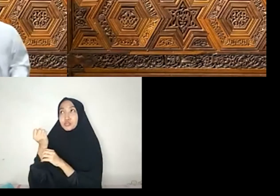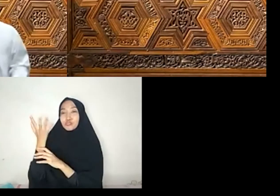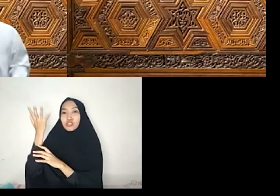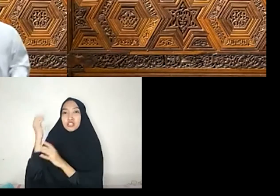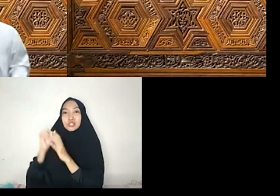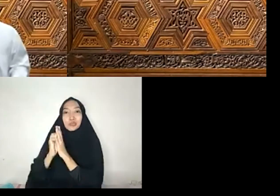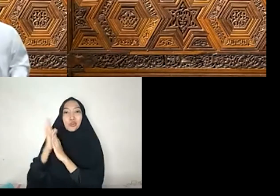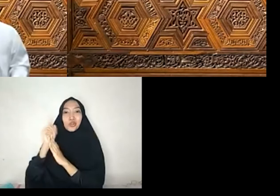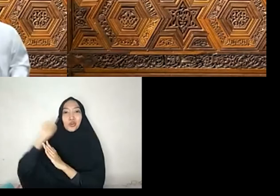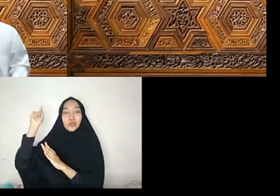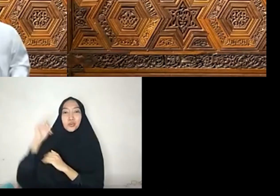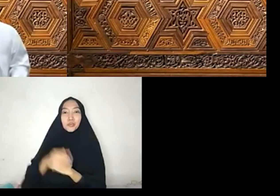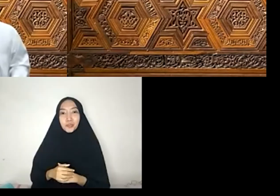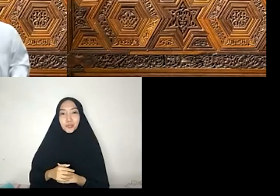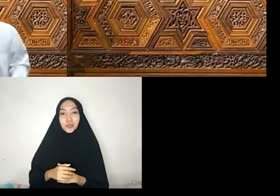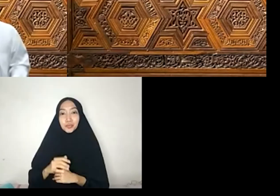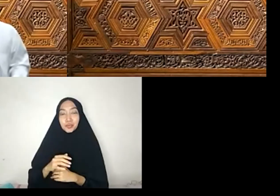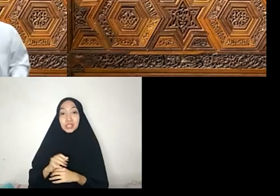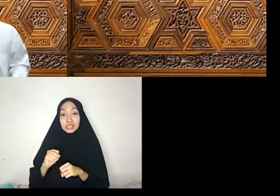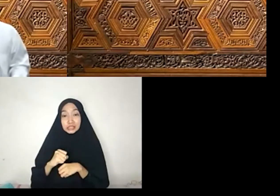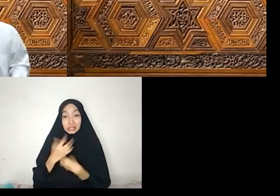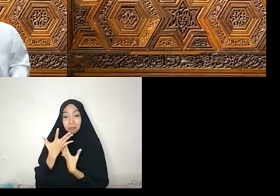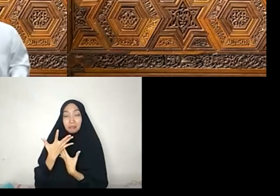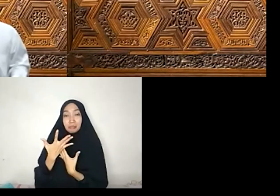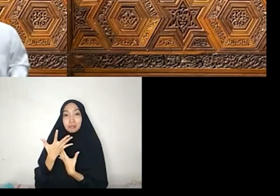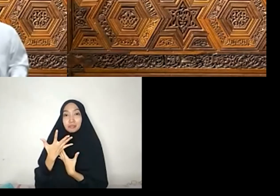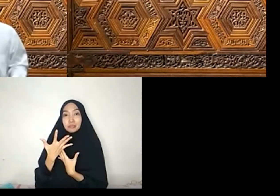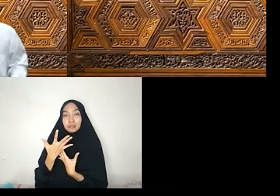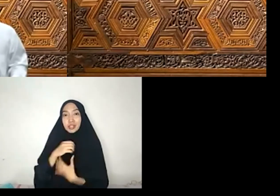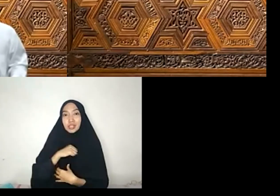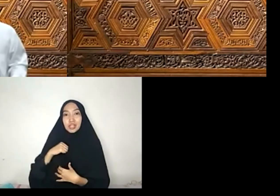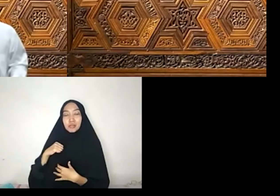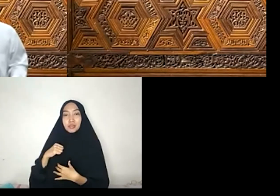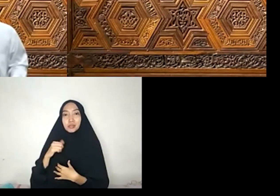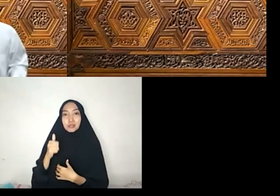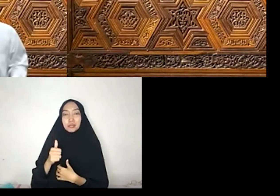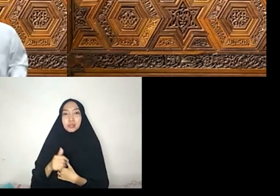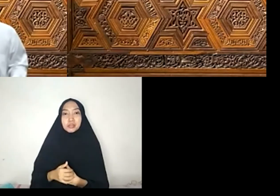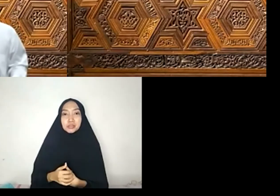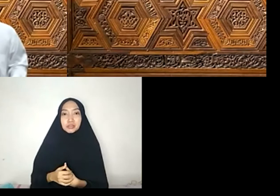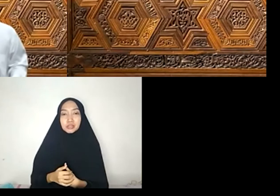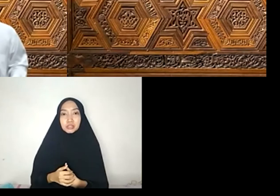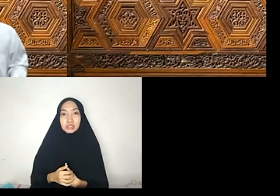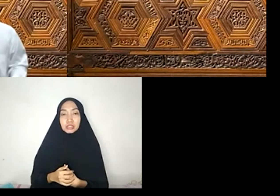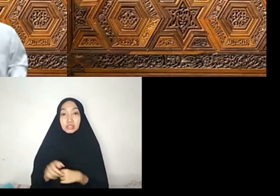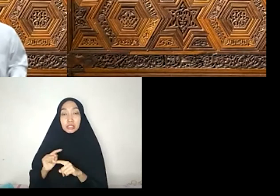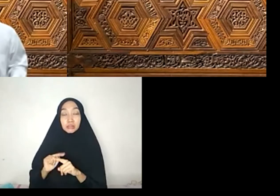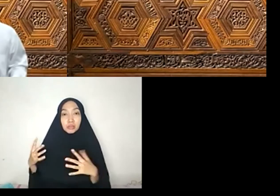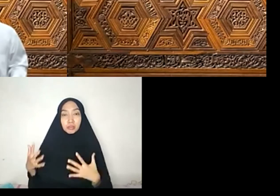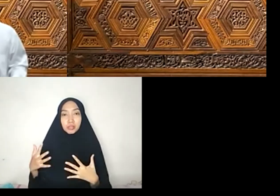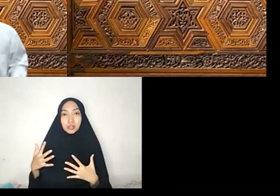agama kemanusiaan, namun di saat yang sama ia juga agama